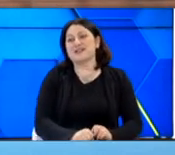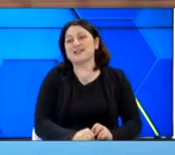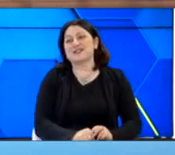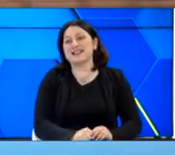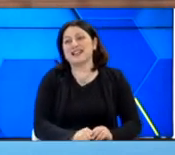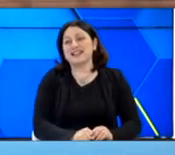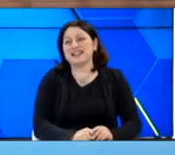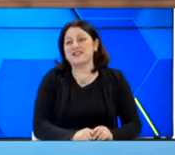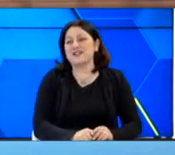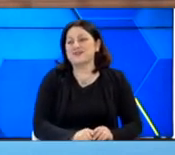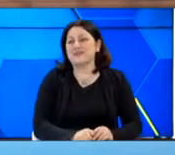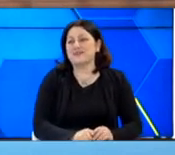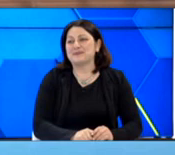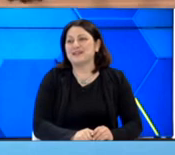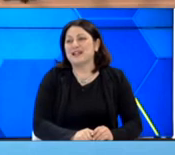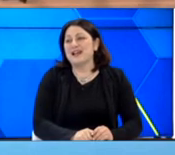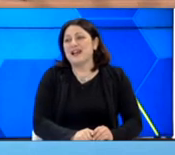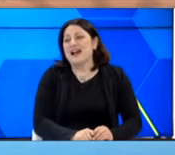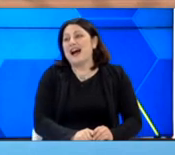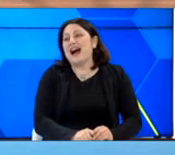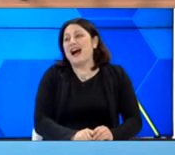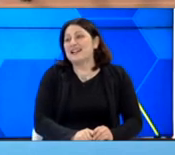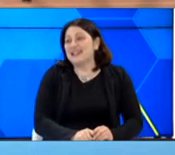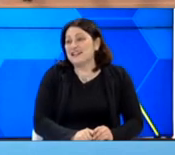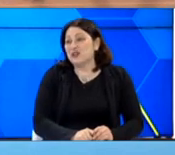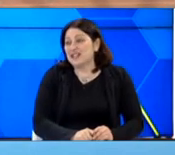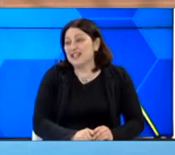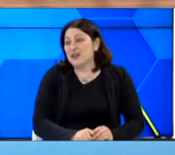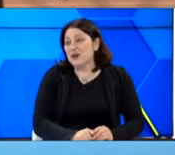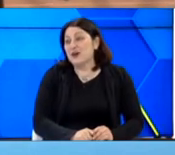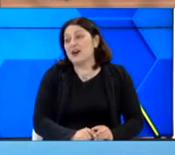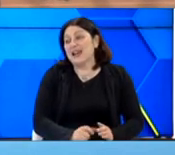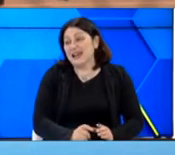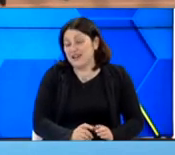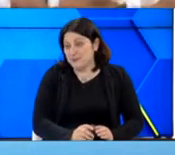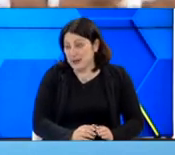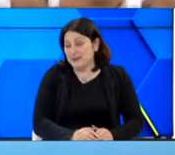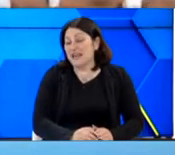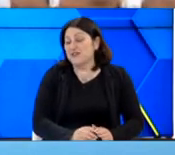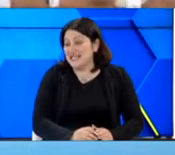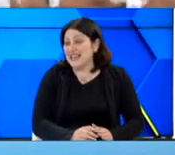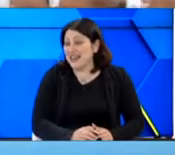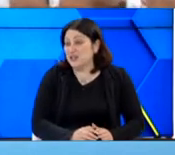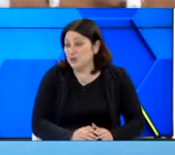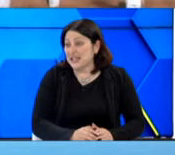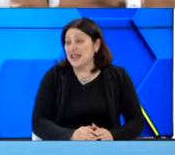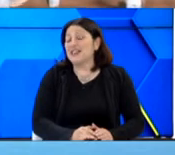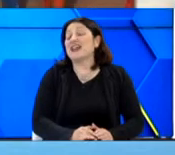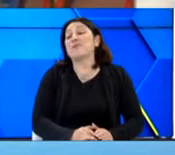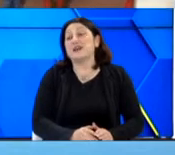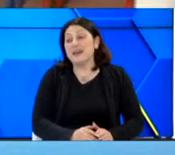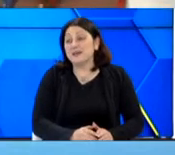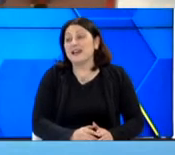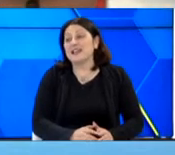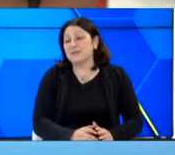Ελπίζω, ελπίζω, ναι, να τα καταφέρουμε. Αν στον τελικό πραγματικά φτάσει η Ελλάδα ή η Τουρκία,